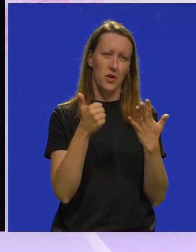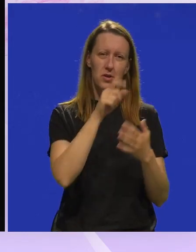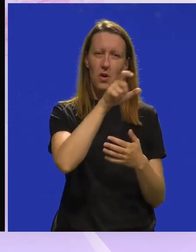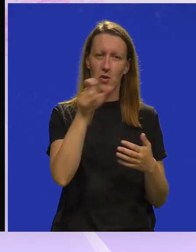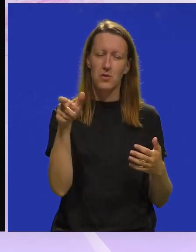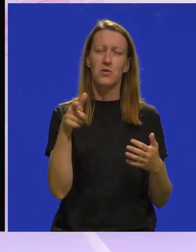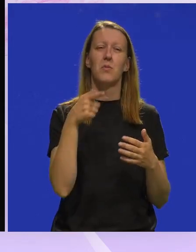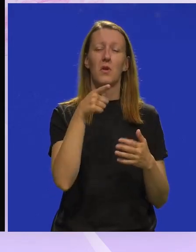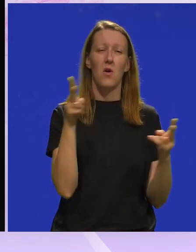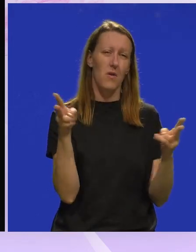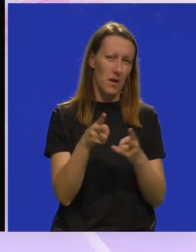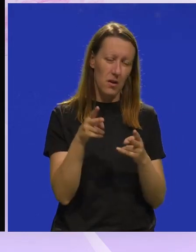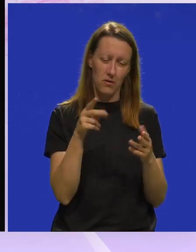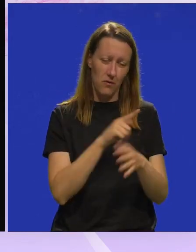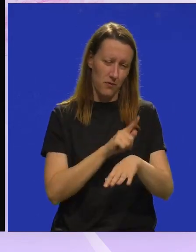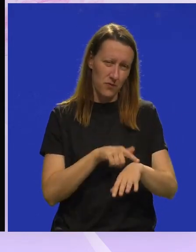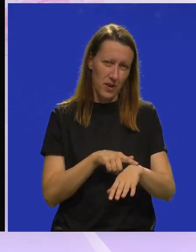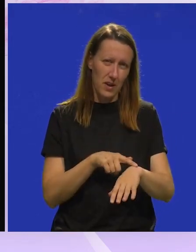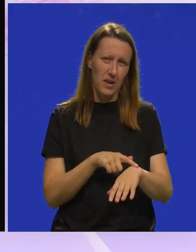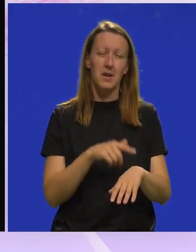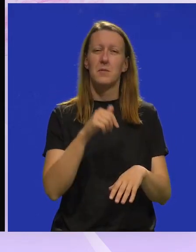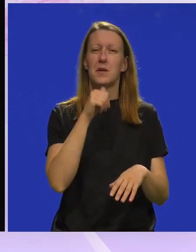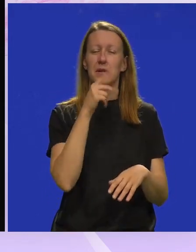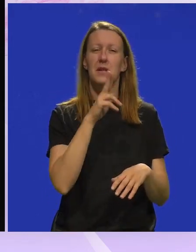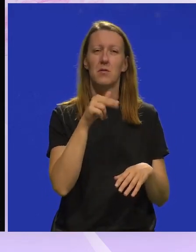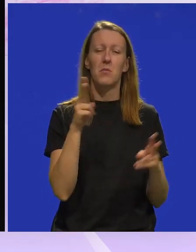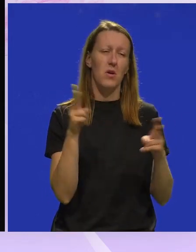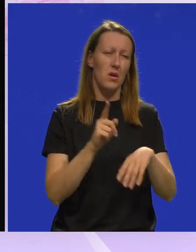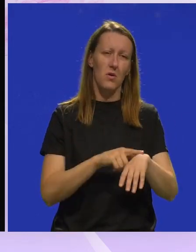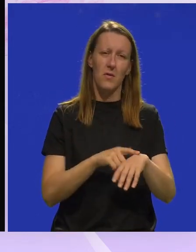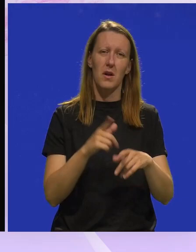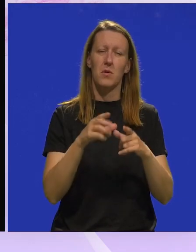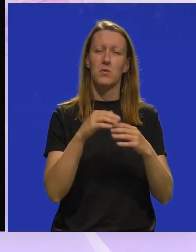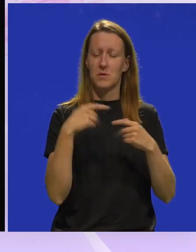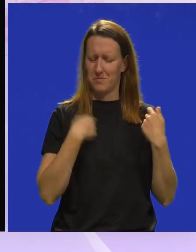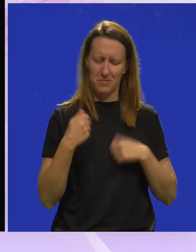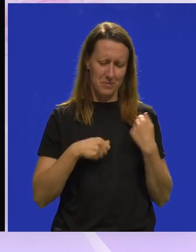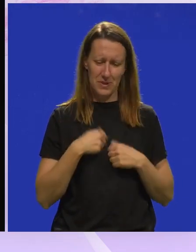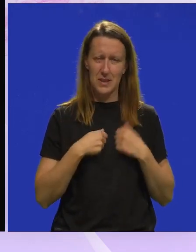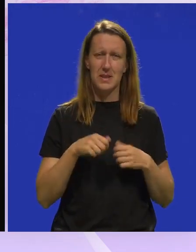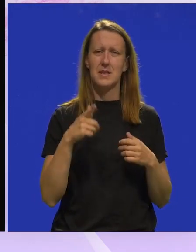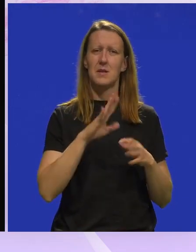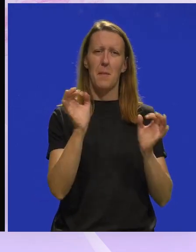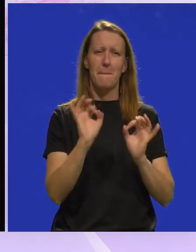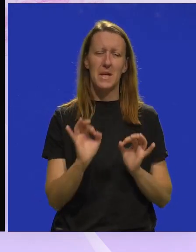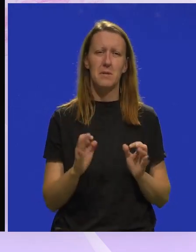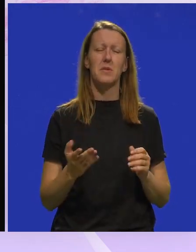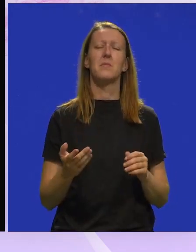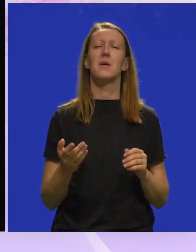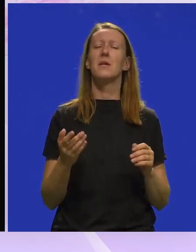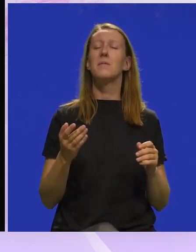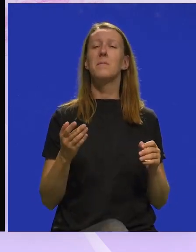osoba na sceni u takvom kratkom periodu i gdje imamo kratko vremena uz preslaku za sam pripremu, ajmo